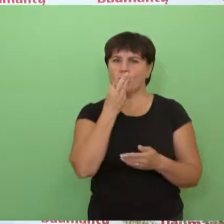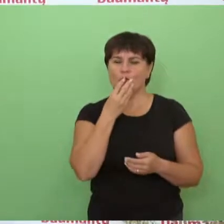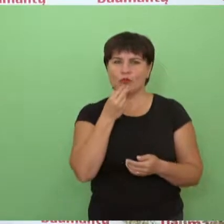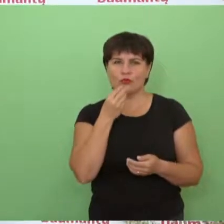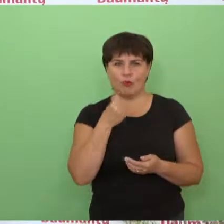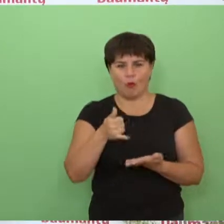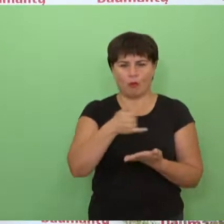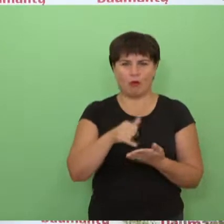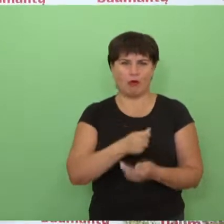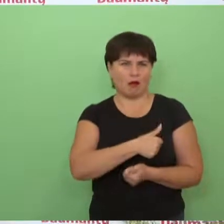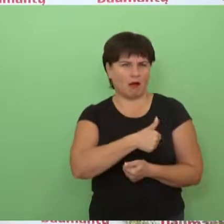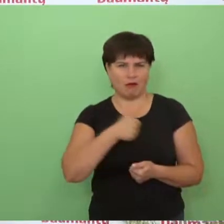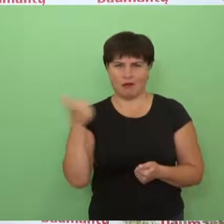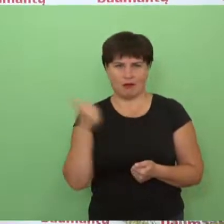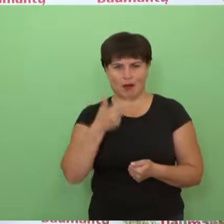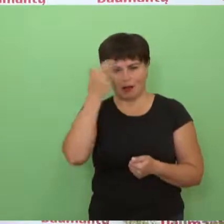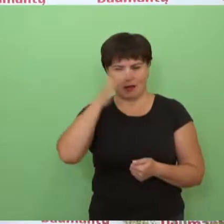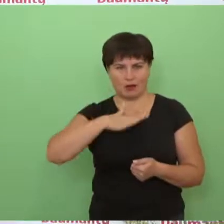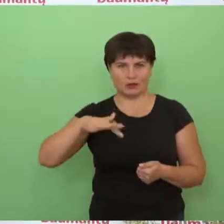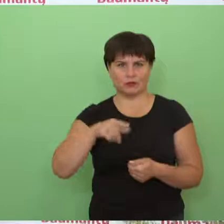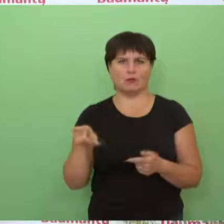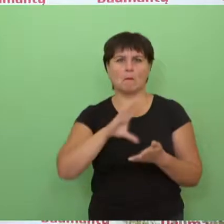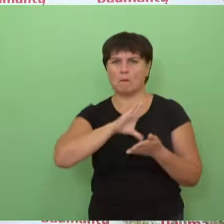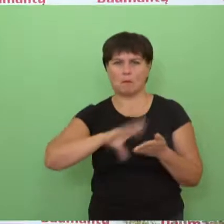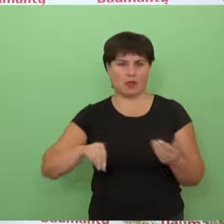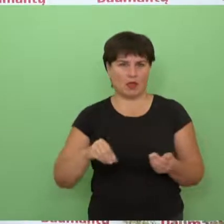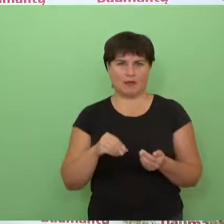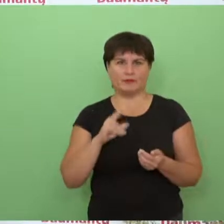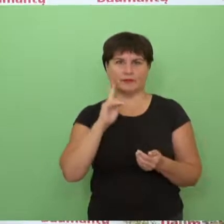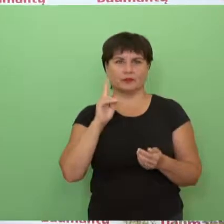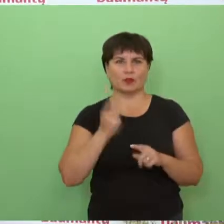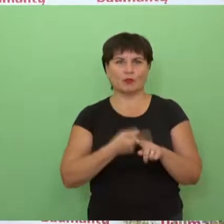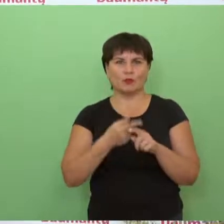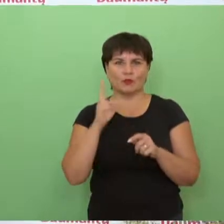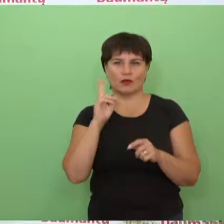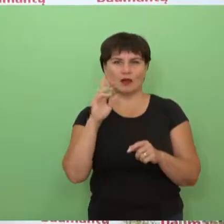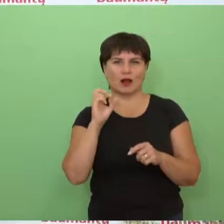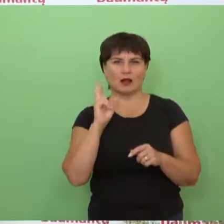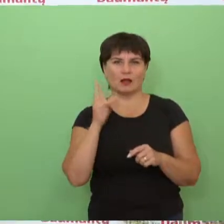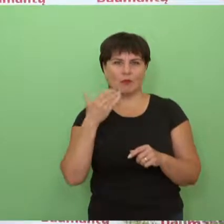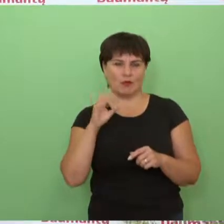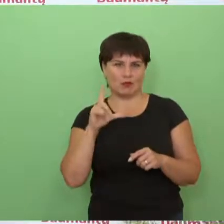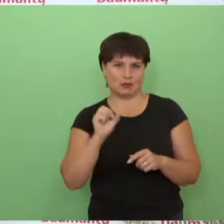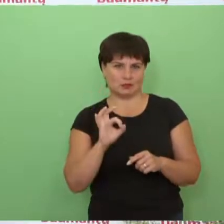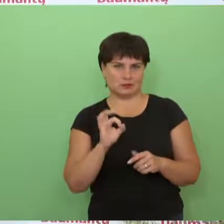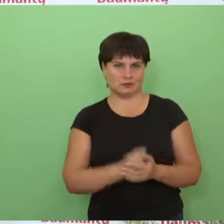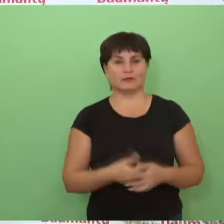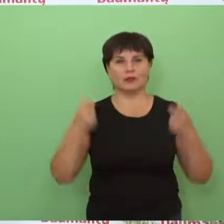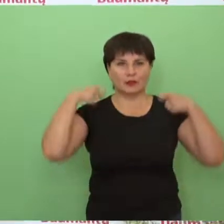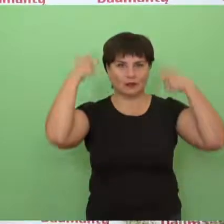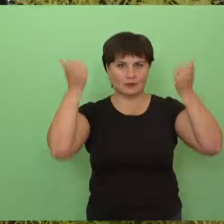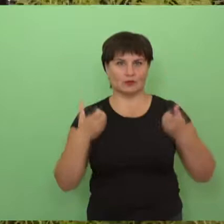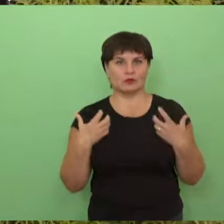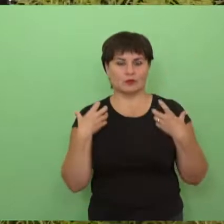Mėgstu pomidoro padažas, pas geriausias, tikriausia. O ne tik Lietuvoj, tai yra Bekrakmolo, tai yra, nu, toks stiprokas, bet